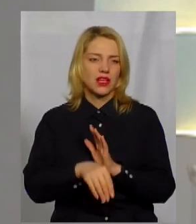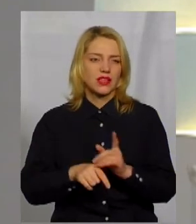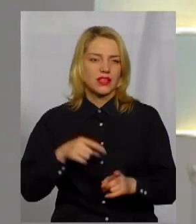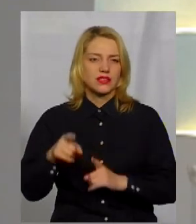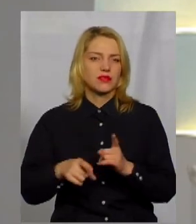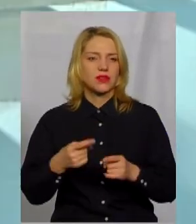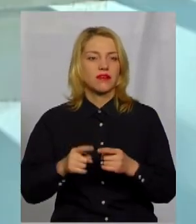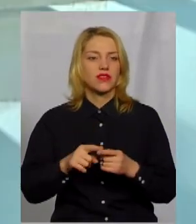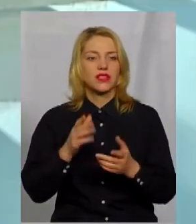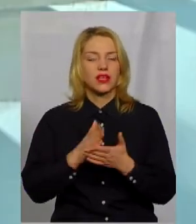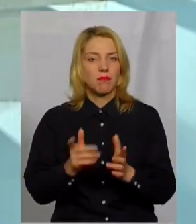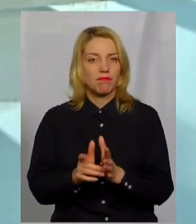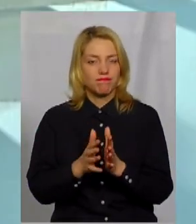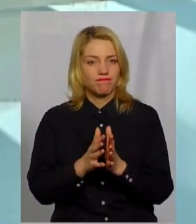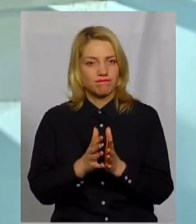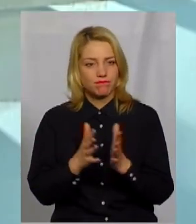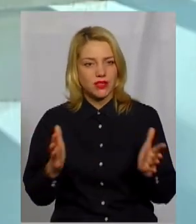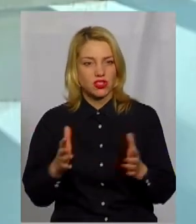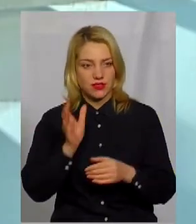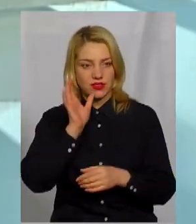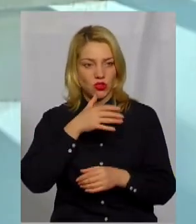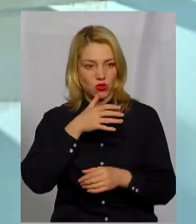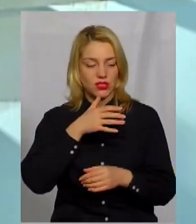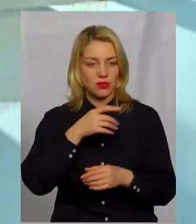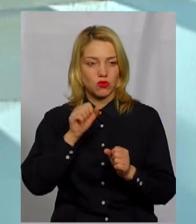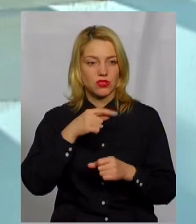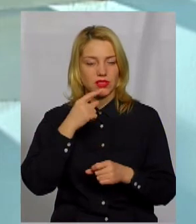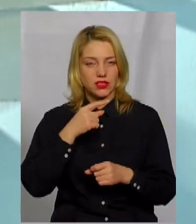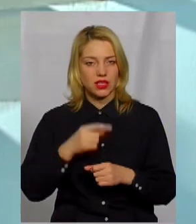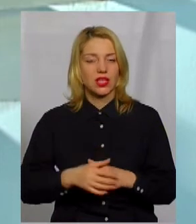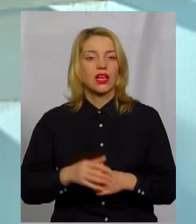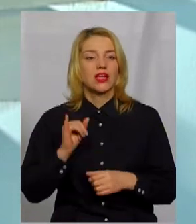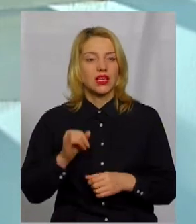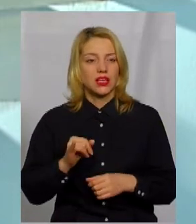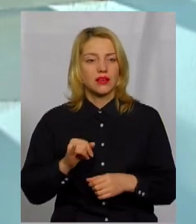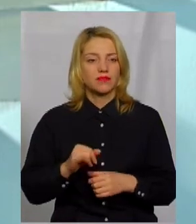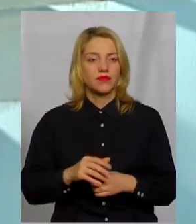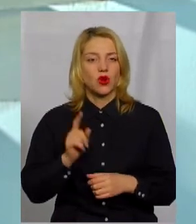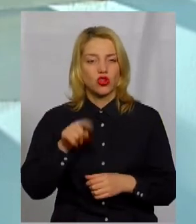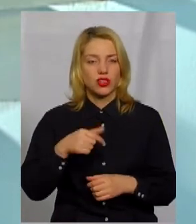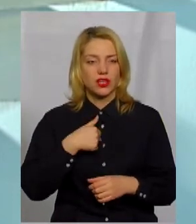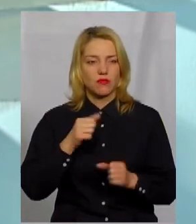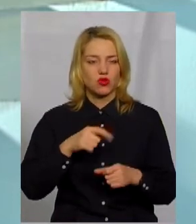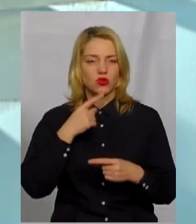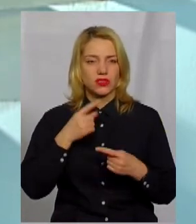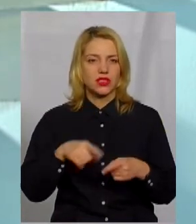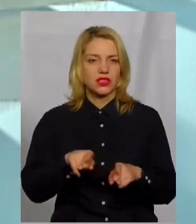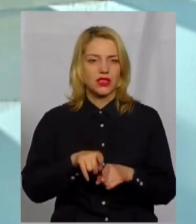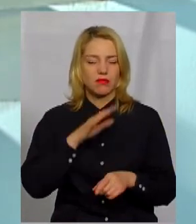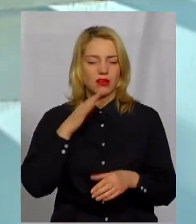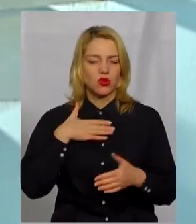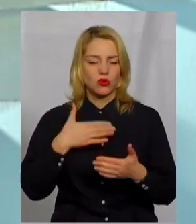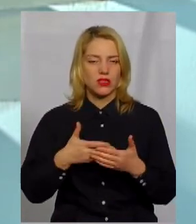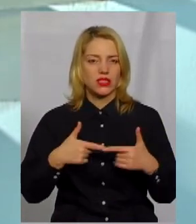І він є більш, звичайно, таким серйознішим, скажімо так, цей інструмент. Хоча, я скажу так, дуже багато